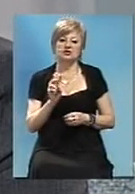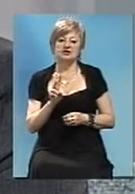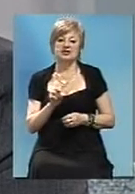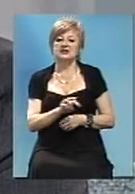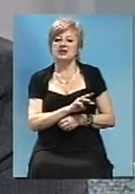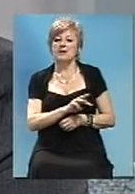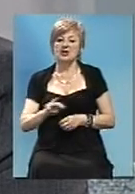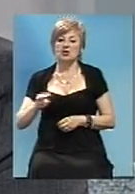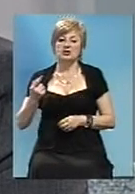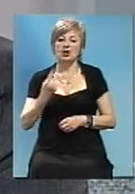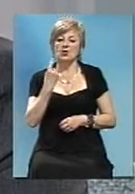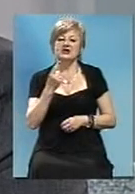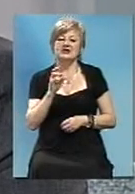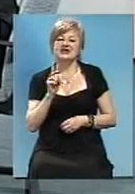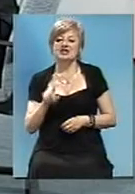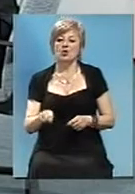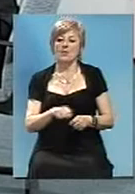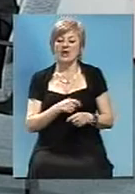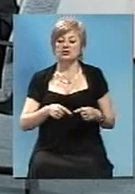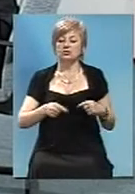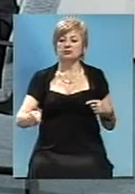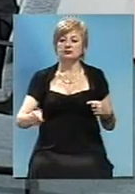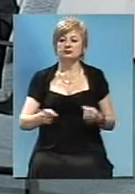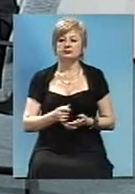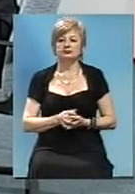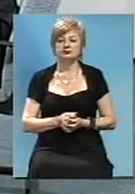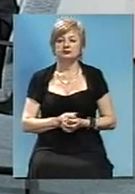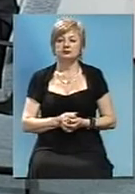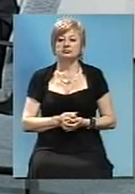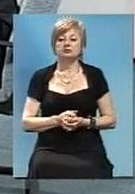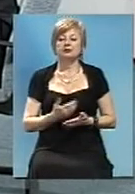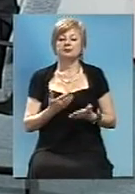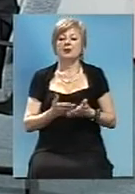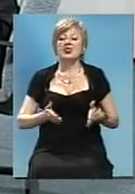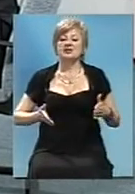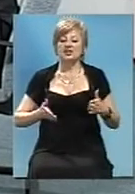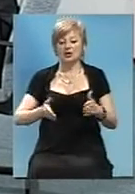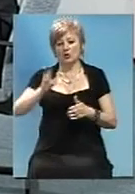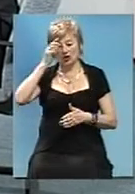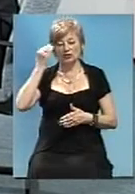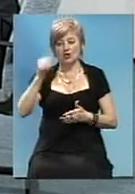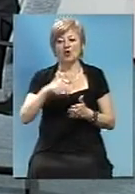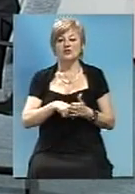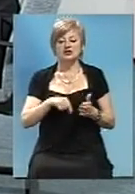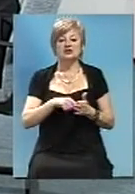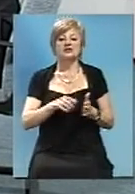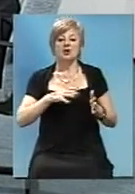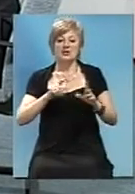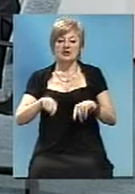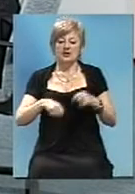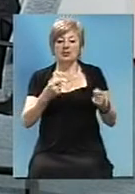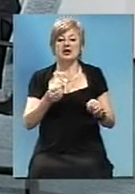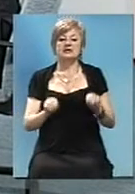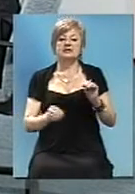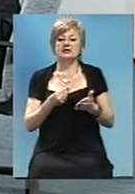млн грн за 1 кілометр дороги. Зрозуміло. З січні автодороги державного значення були передані на баланс